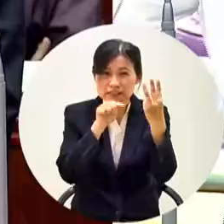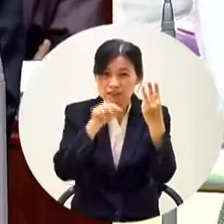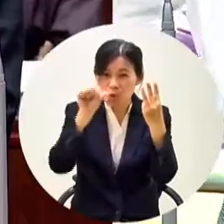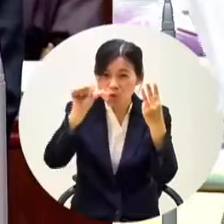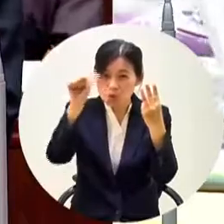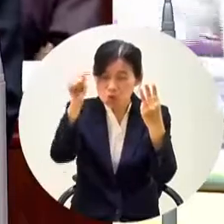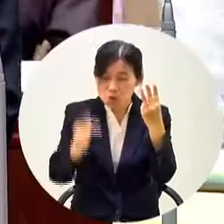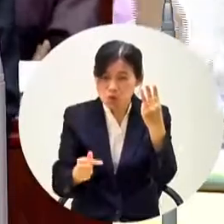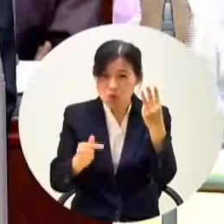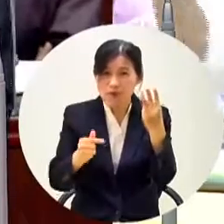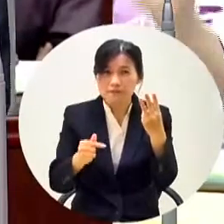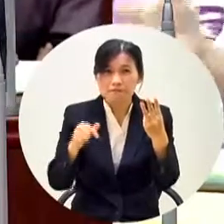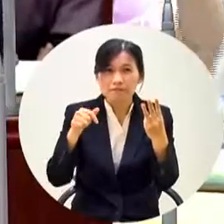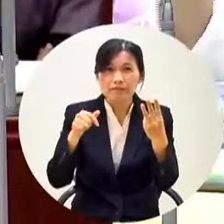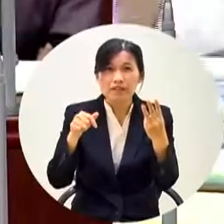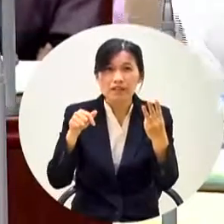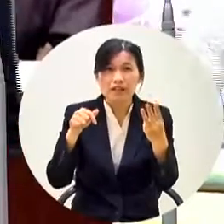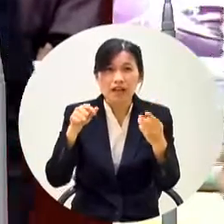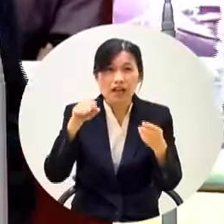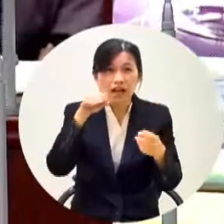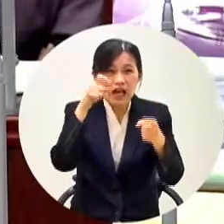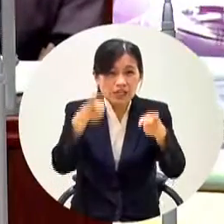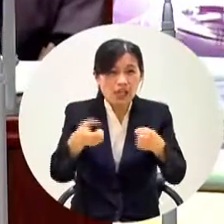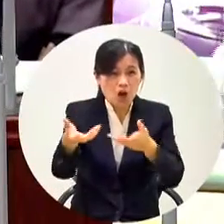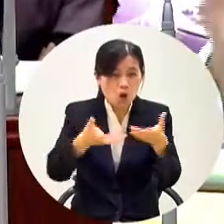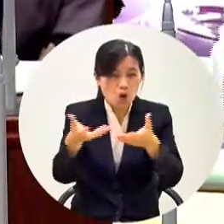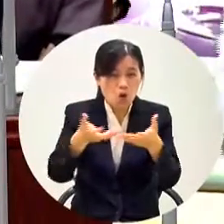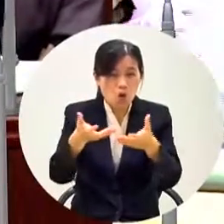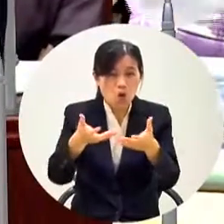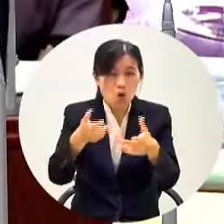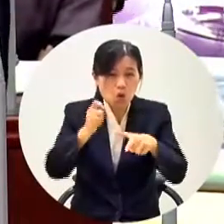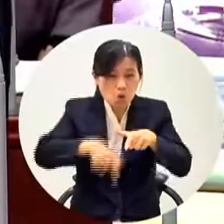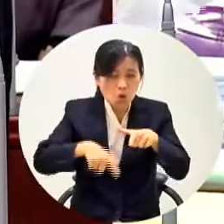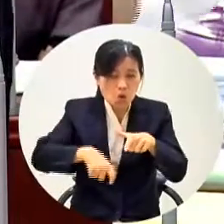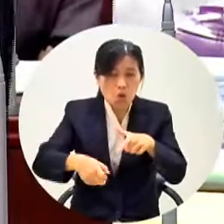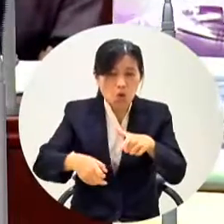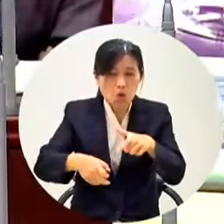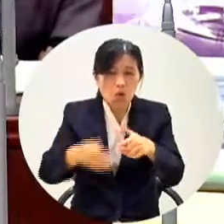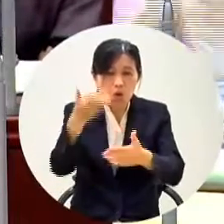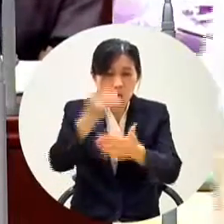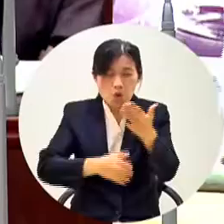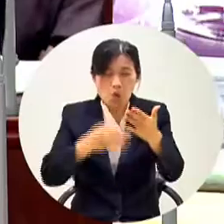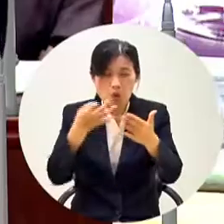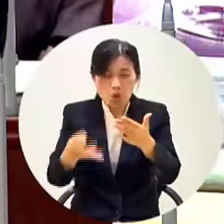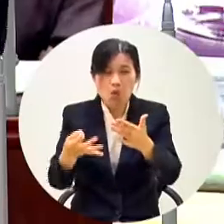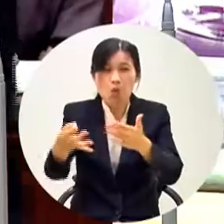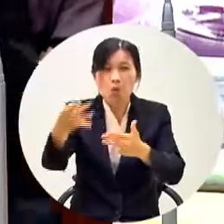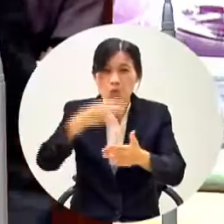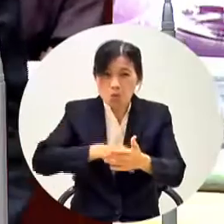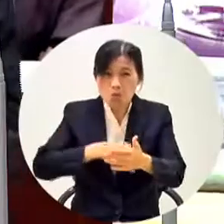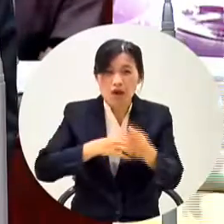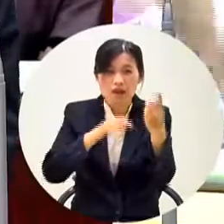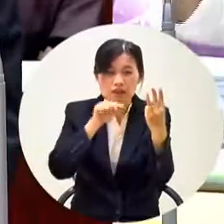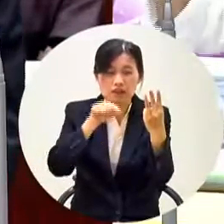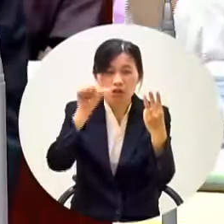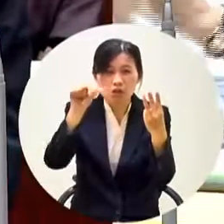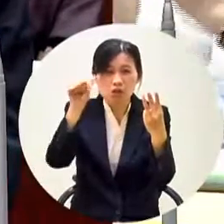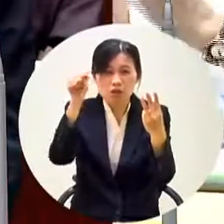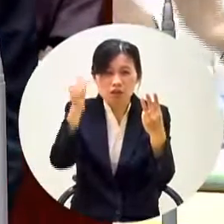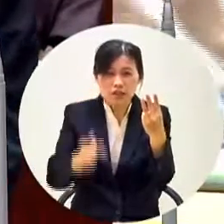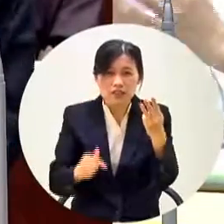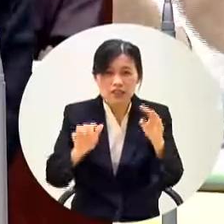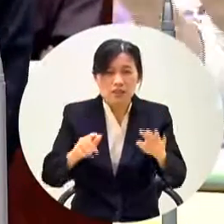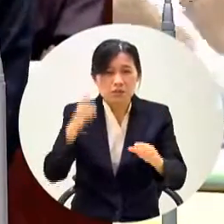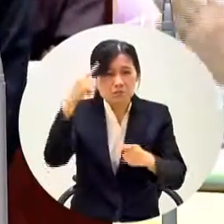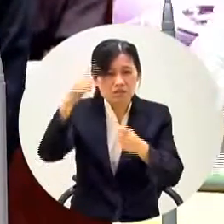的台灣省這個港務公司的銀魚魚波三點五億明年度因為今年再省了也來不及了那麼